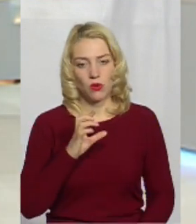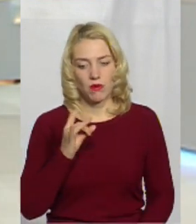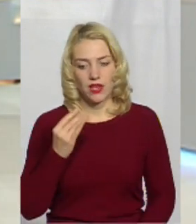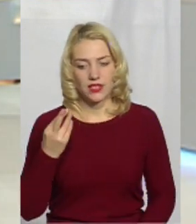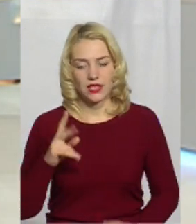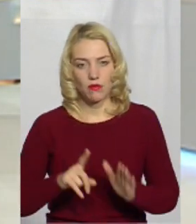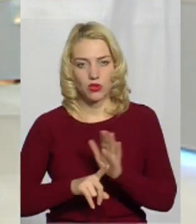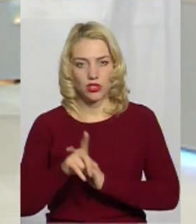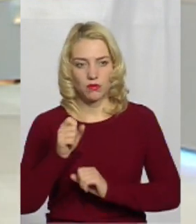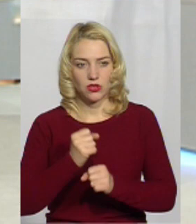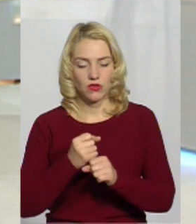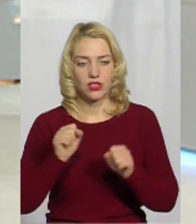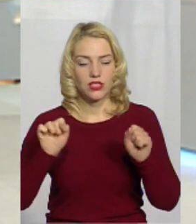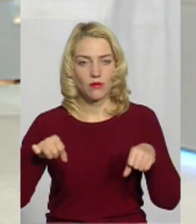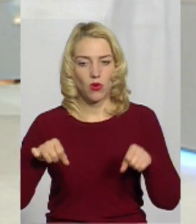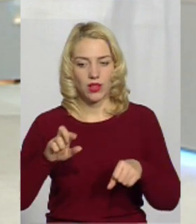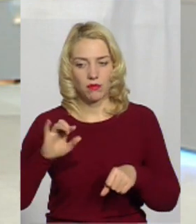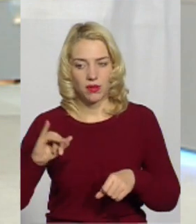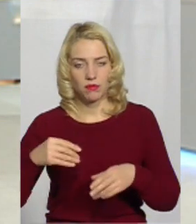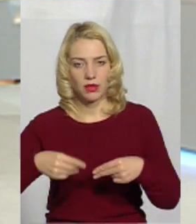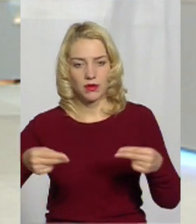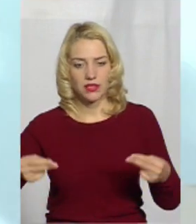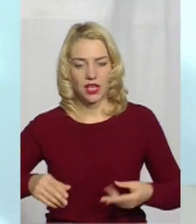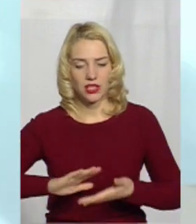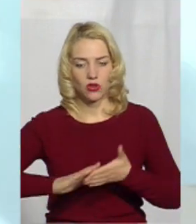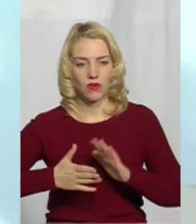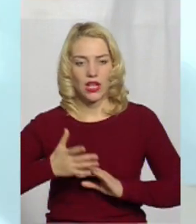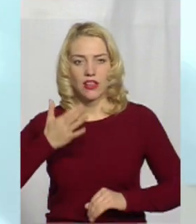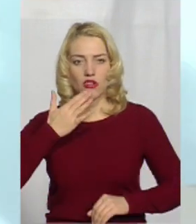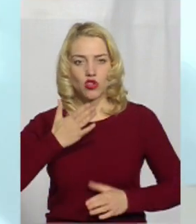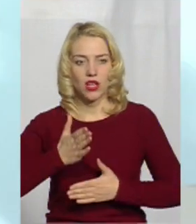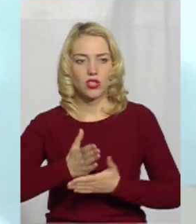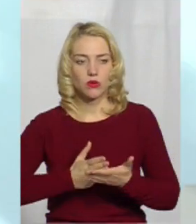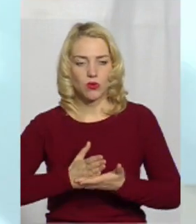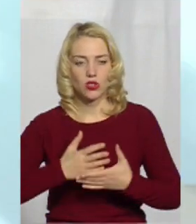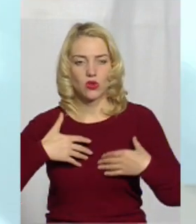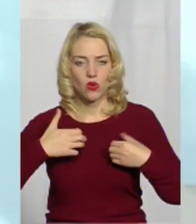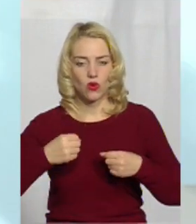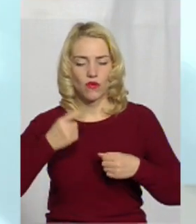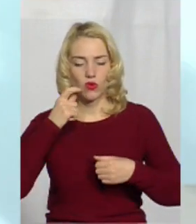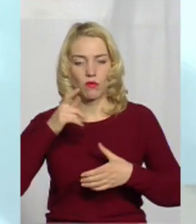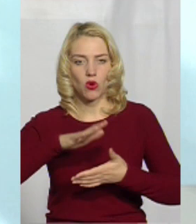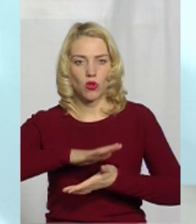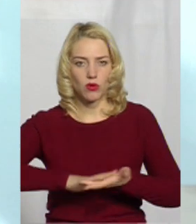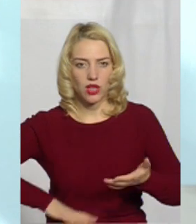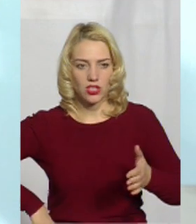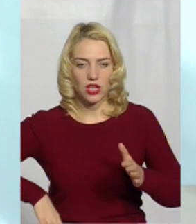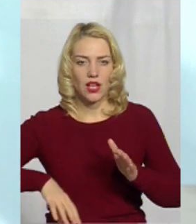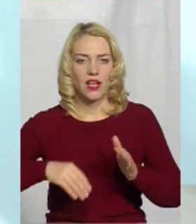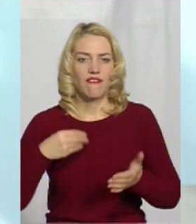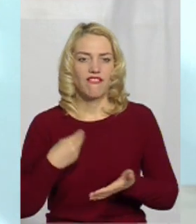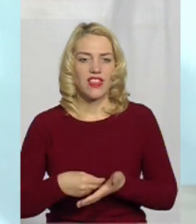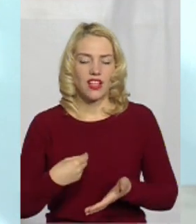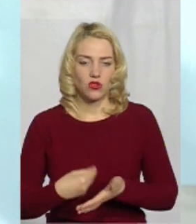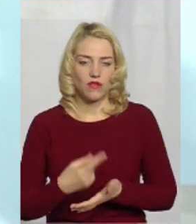почали працювати. змогли підписати договір з Національною службою здоров'я України про подальше фінансування. Тому що з першого